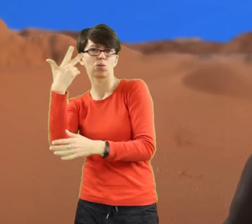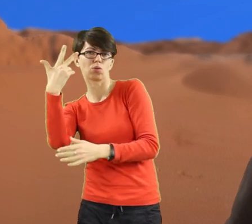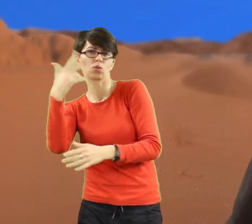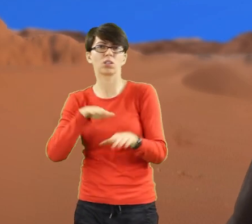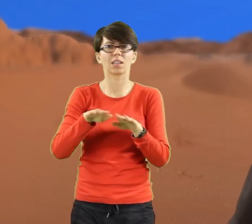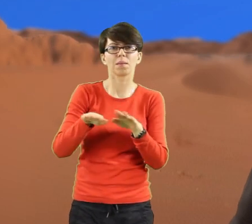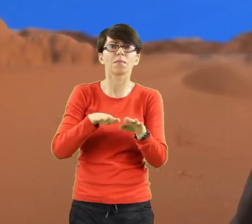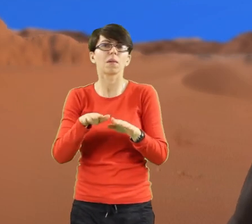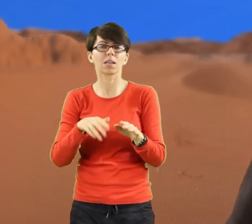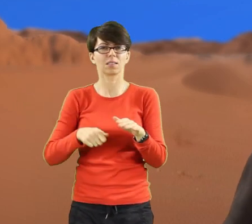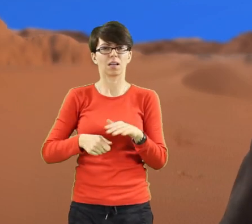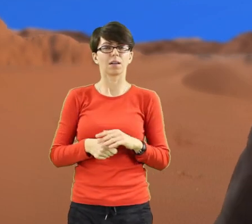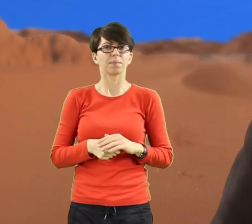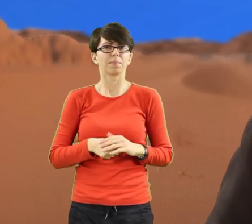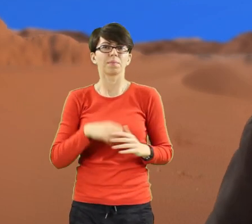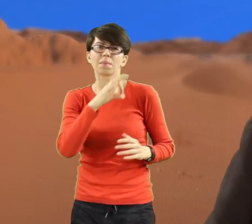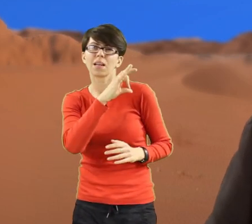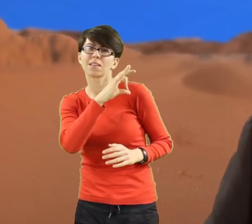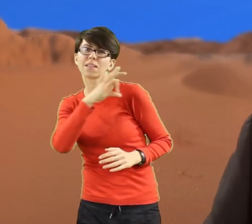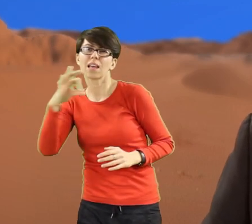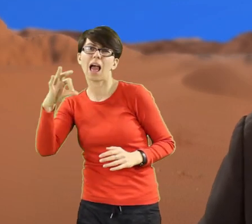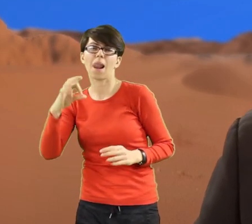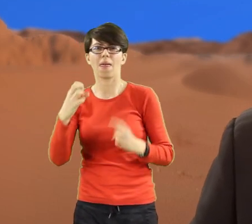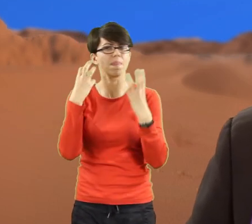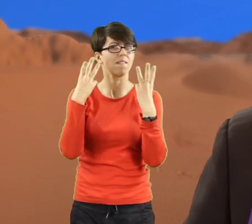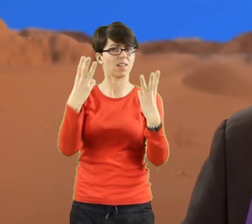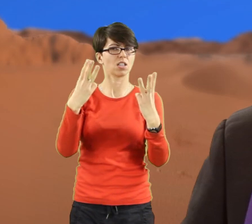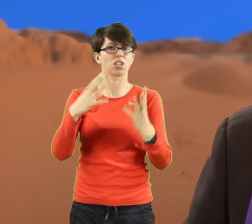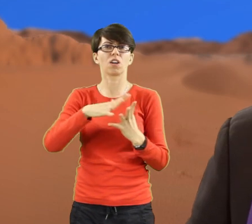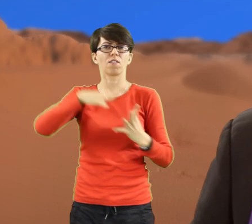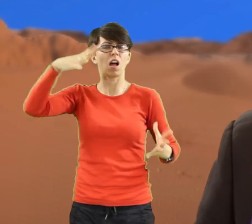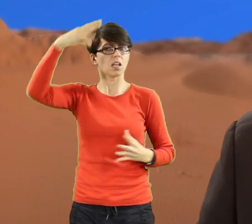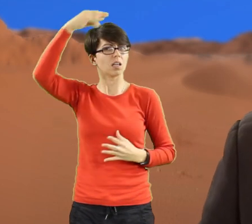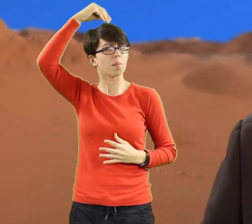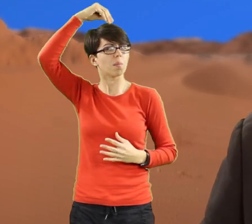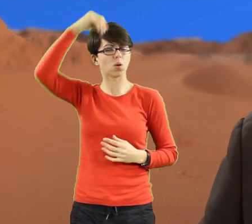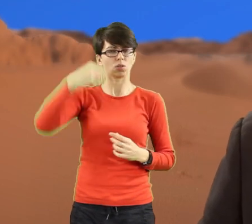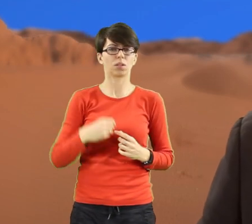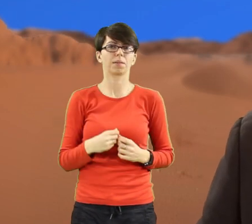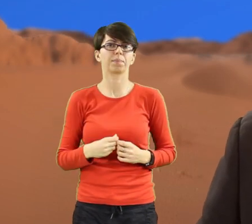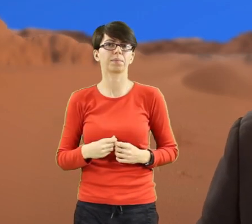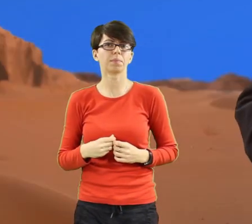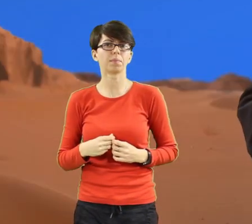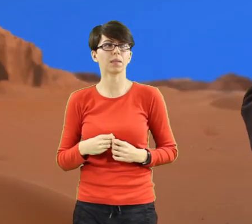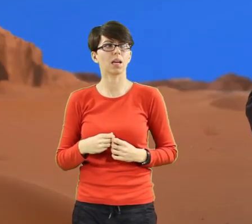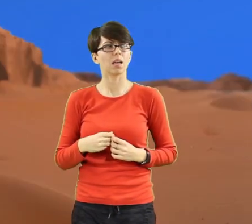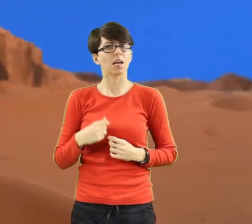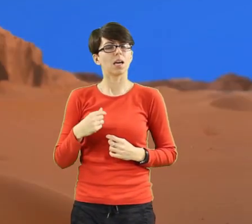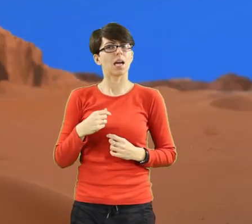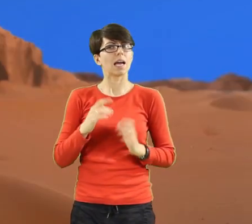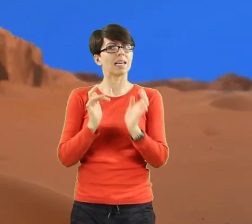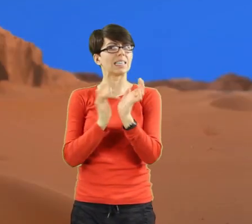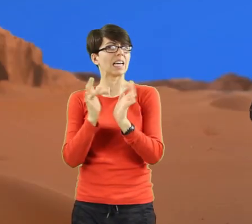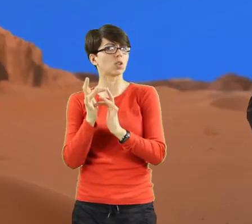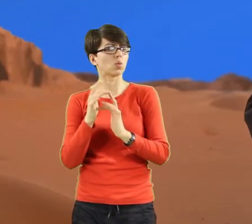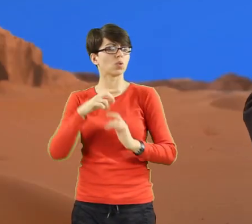Jerozolim, w którym dokonało się to, co najważniejsze. Zbawienie człowieka. Teraz Jezus